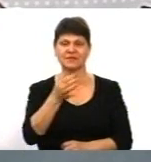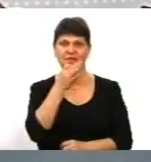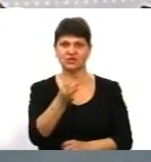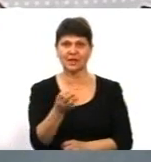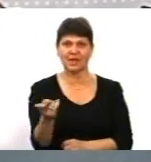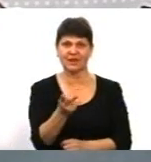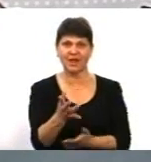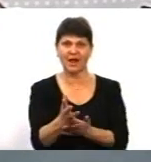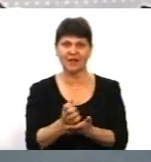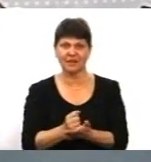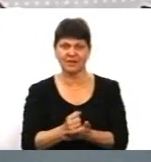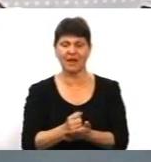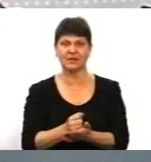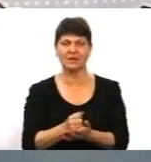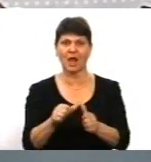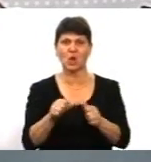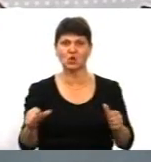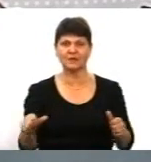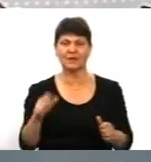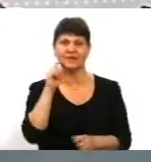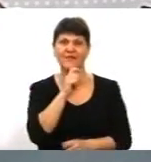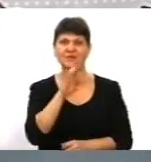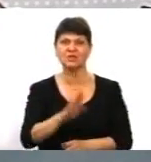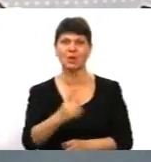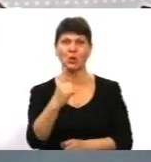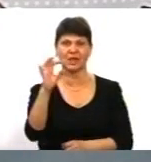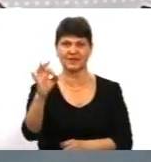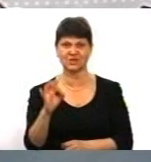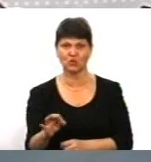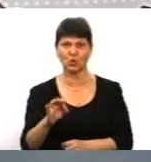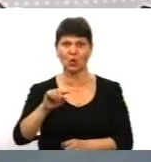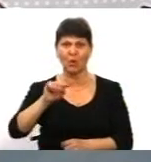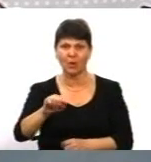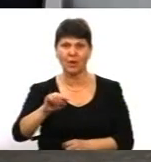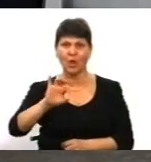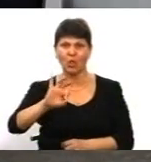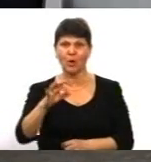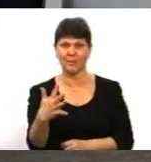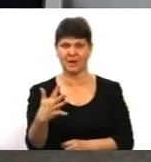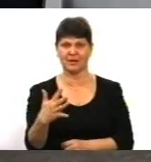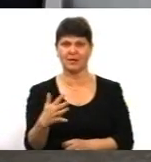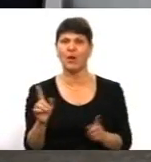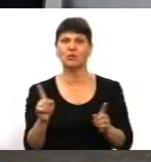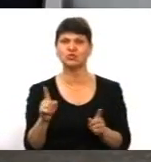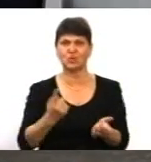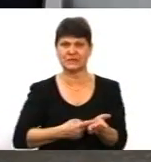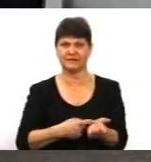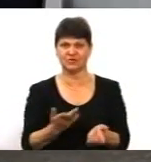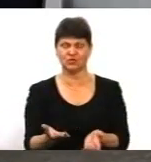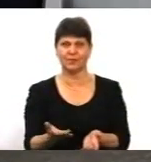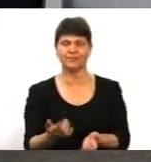Зеленським і Порошенко, склав лише 1,05%. Про що це свідчить? Ну, я думаю, що,